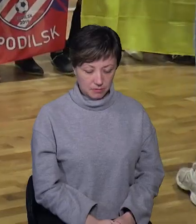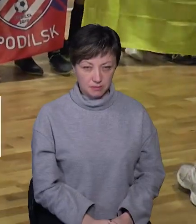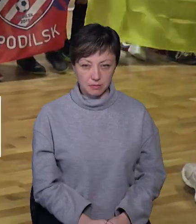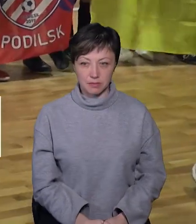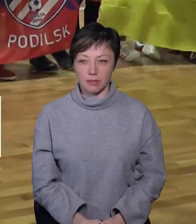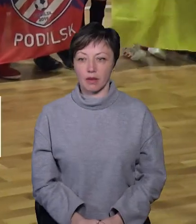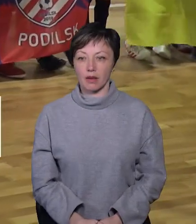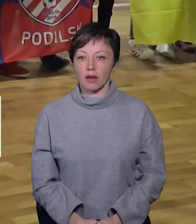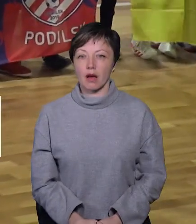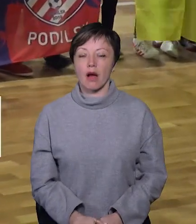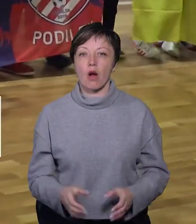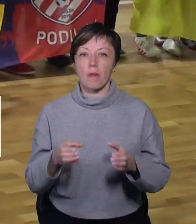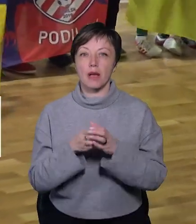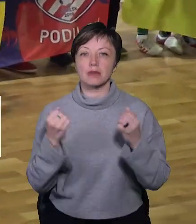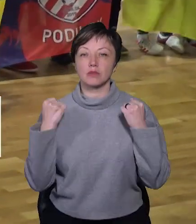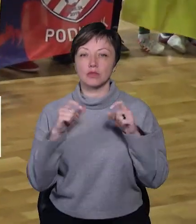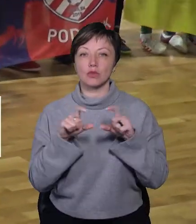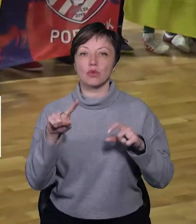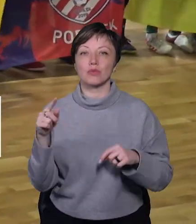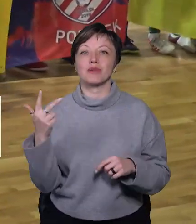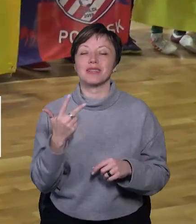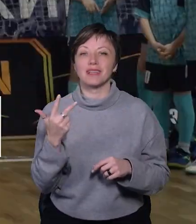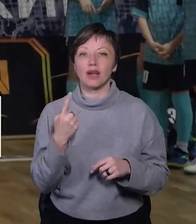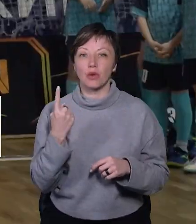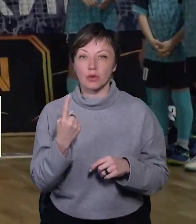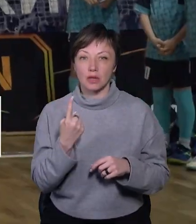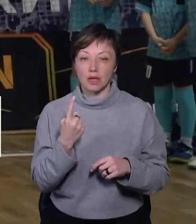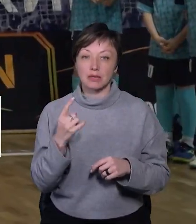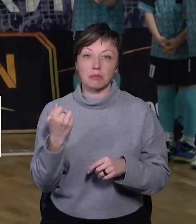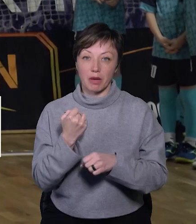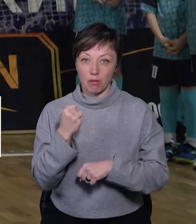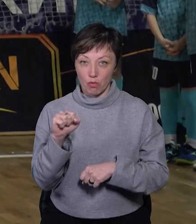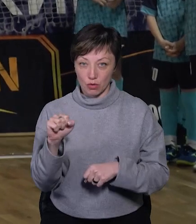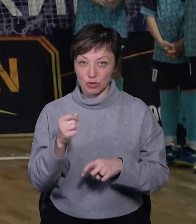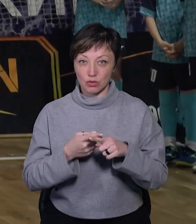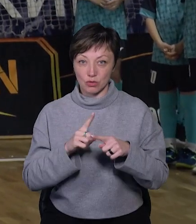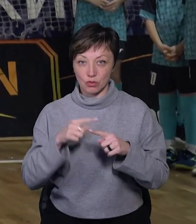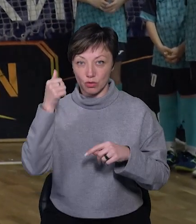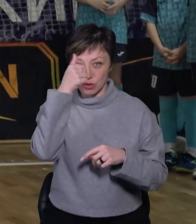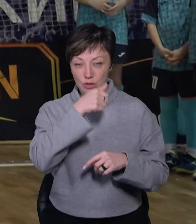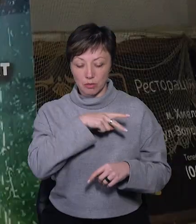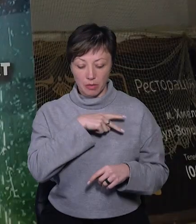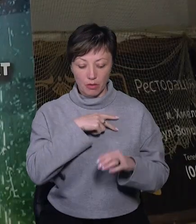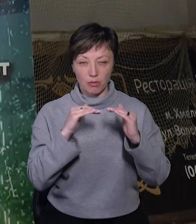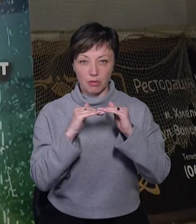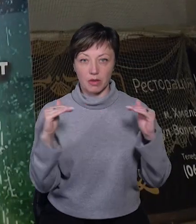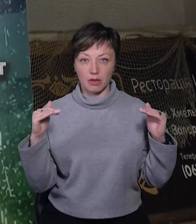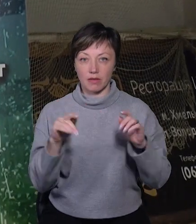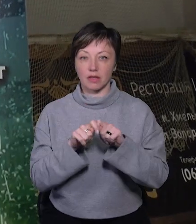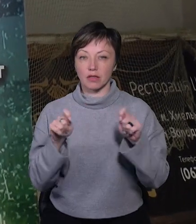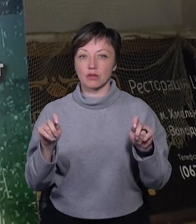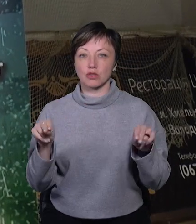Команда Хмельницької ДЮСШ номер три. Один – одна із переможниць цьогорічної преміум-ліги відкритого